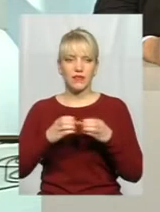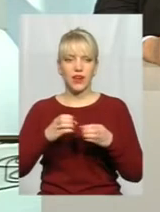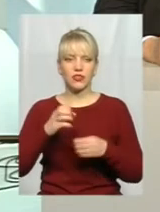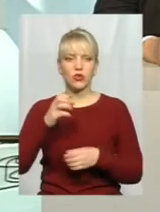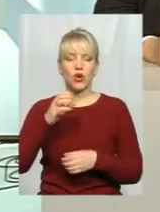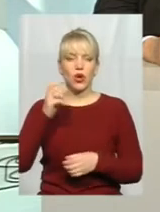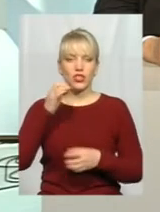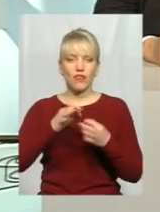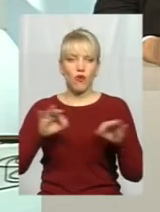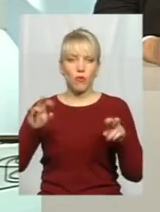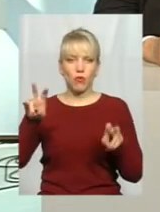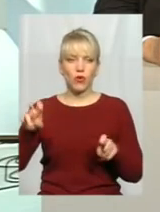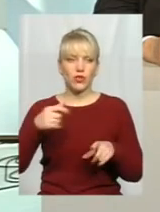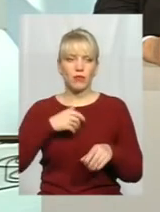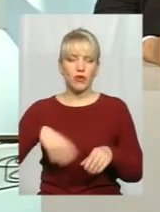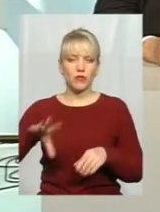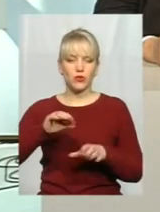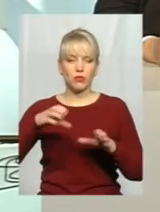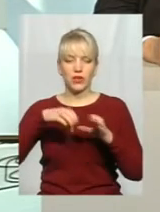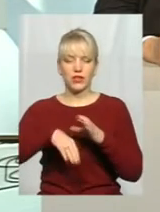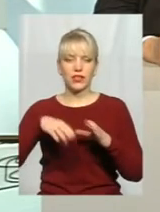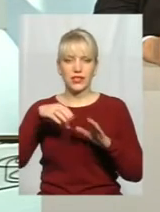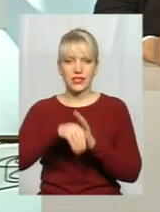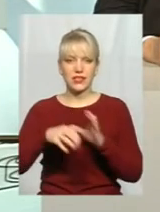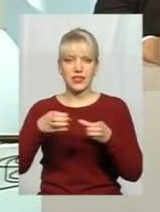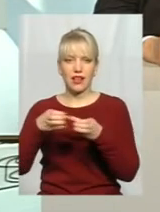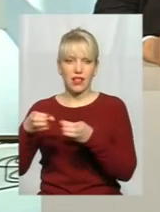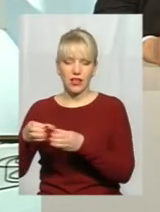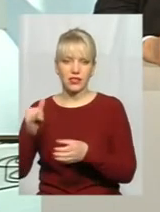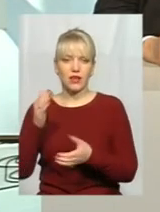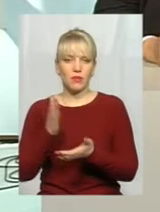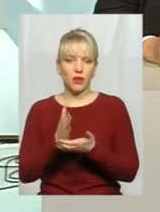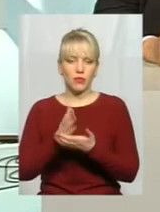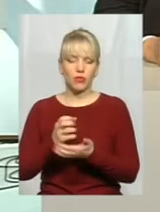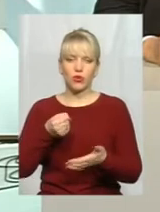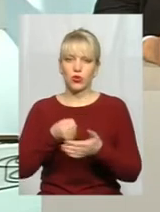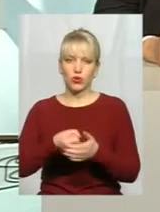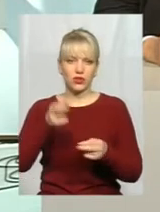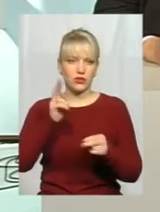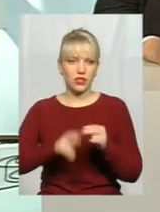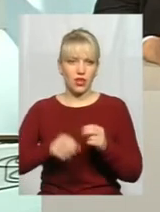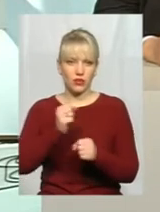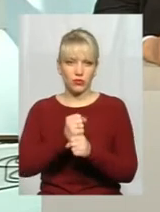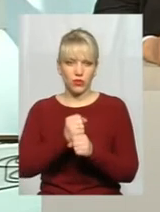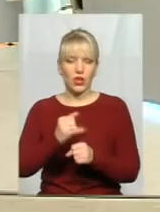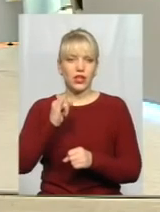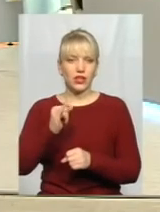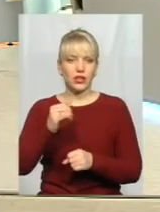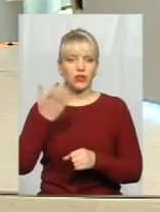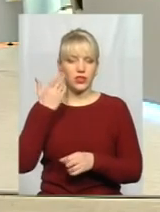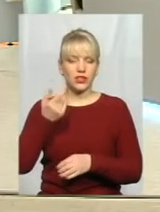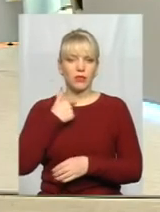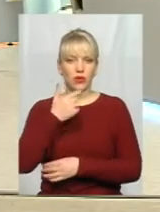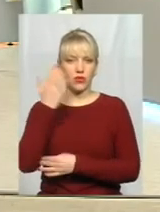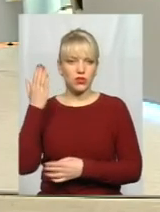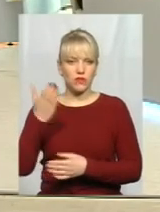всьому складі, на всіх сестійних засіданнях, перебуваємо в сестійній залі до кінця. І коли треба голосувати, ми завжди